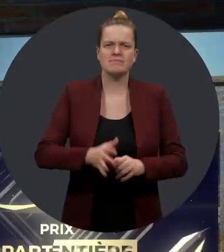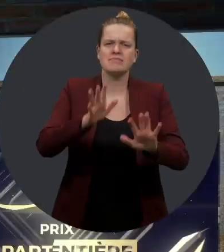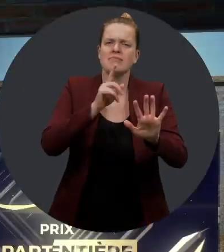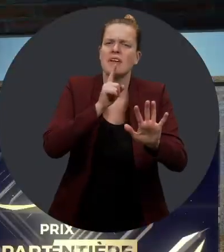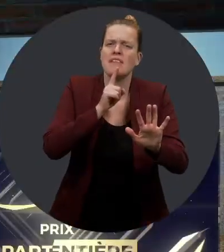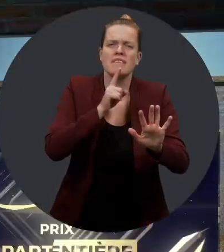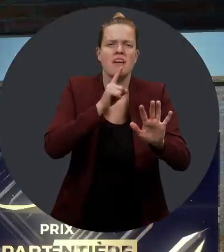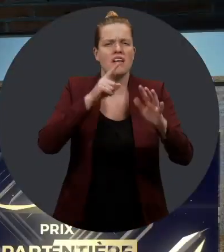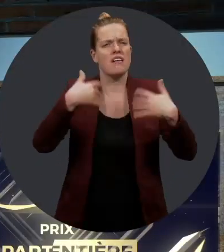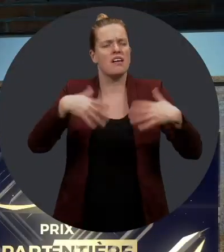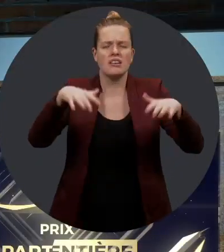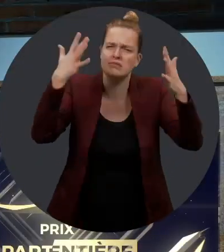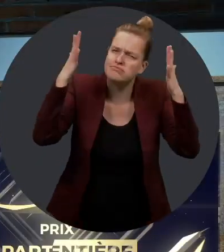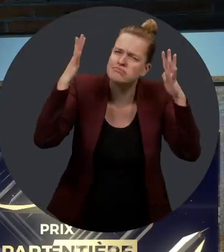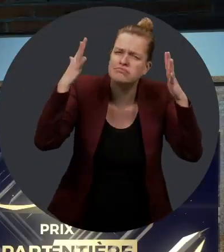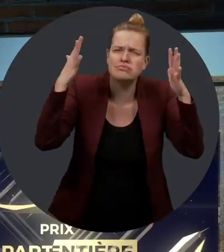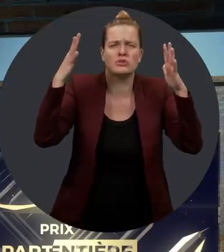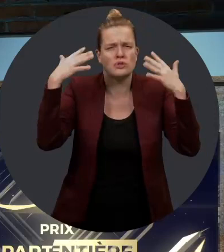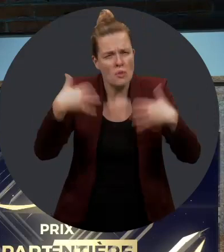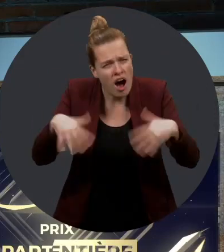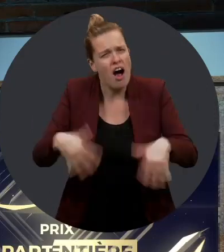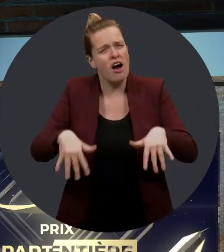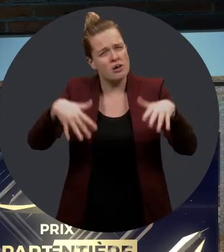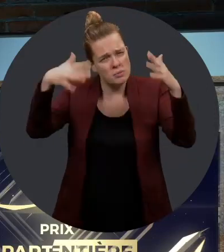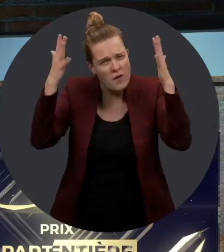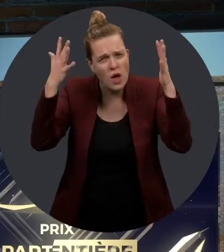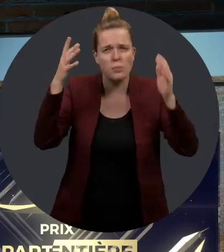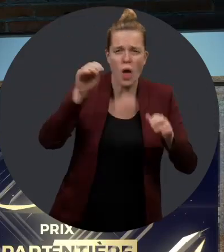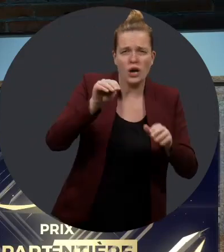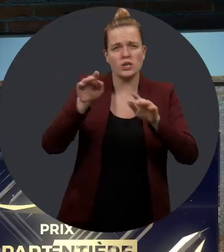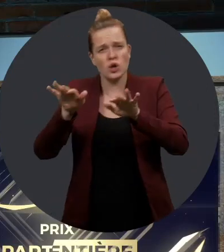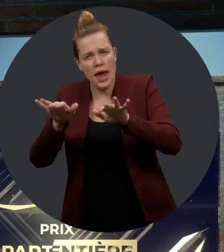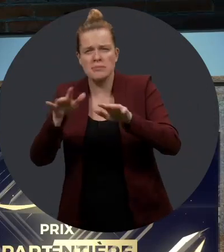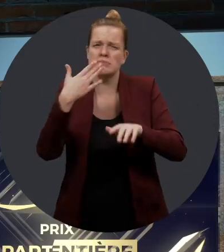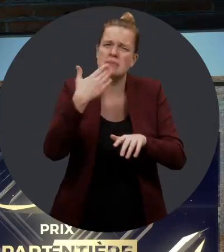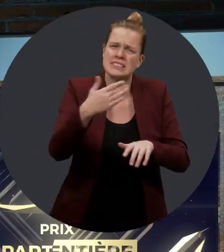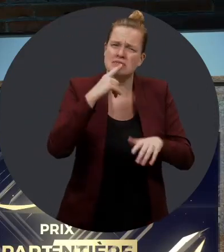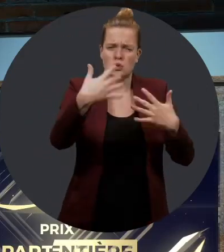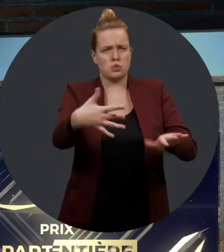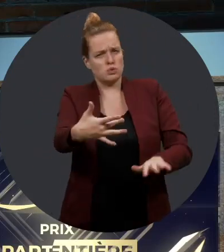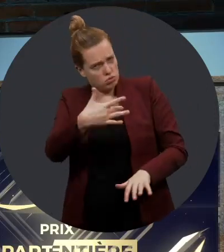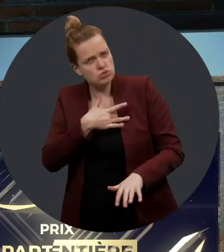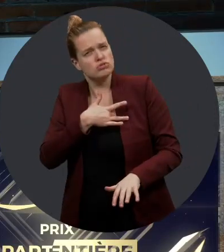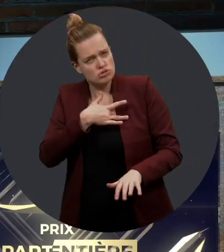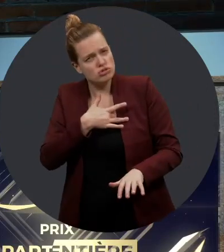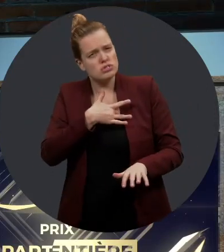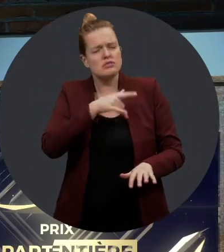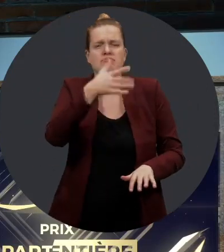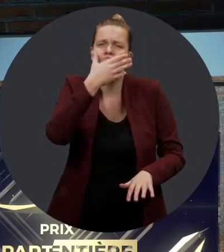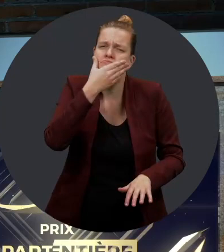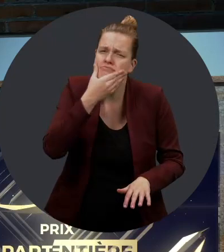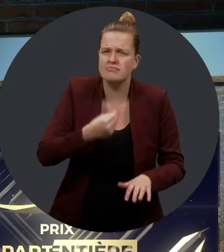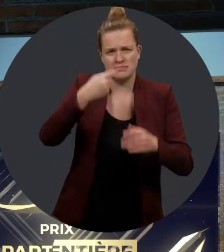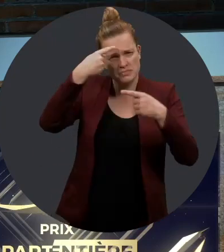On a vraiment juste envie d'applaudir très, très fort. Wow! Bravo à Maywen et les orteils. Merci, vous avez touché mon